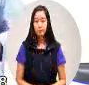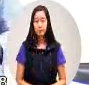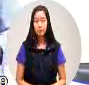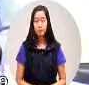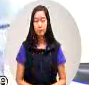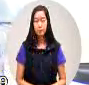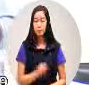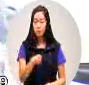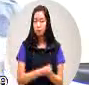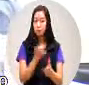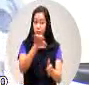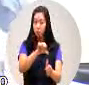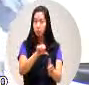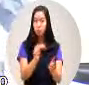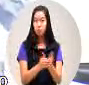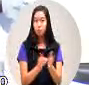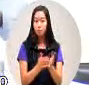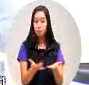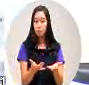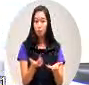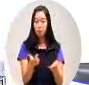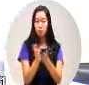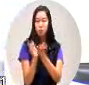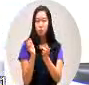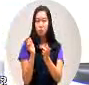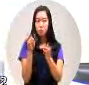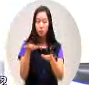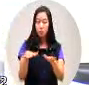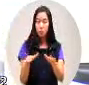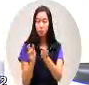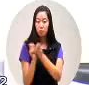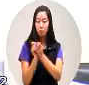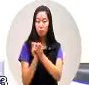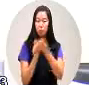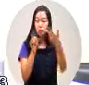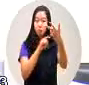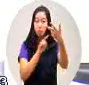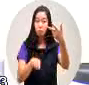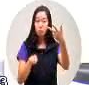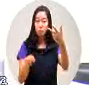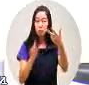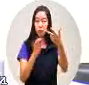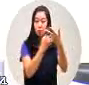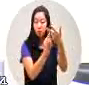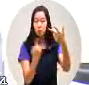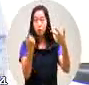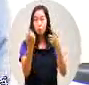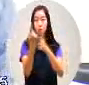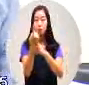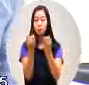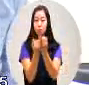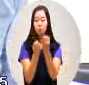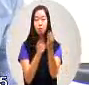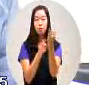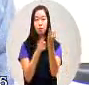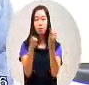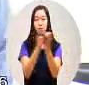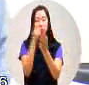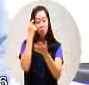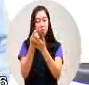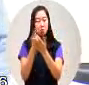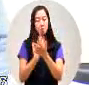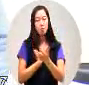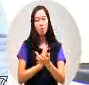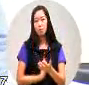既然开法了最近的七个人当中有一个他的太太每天心情